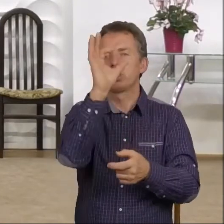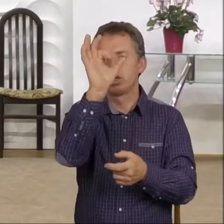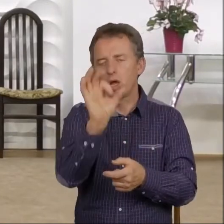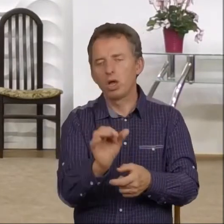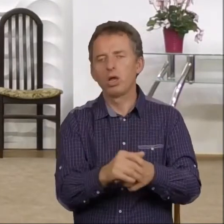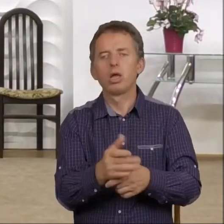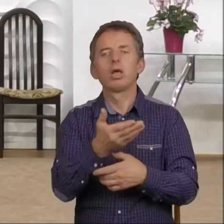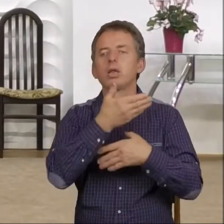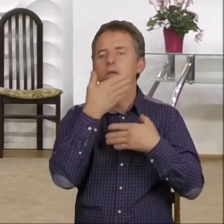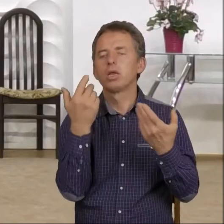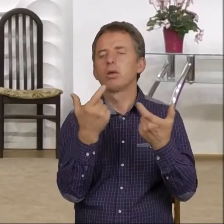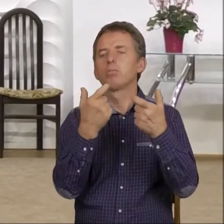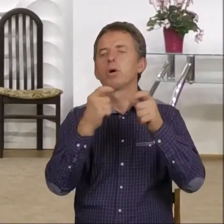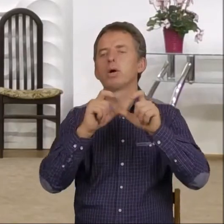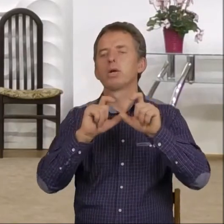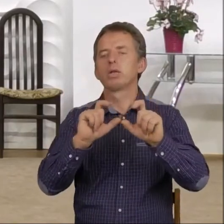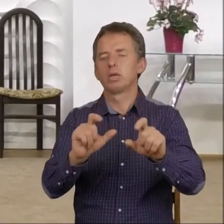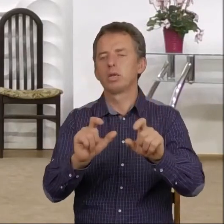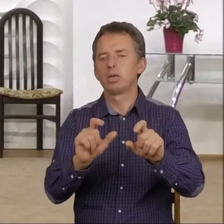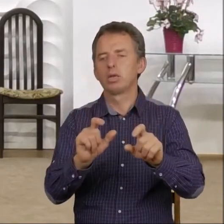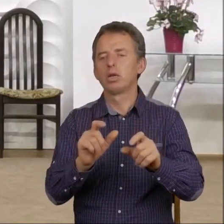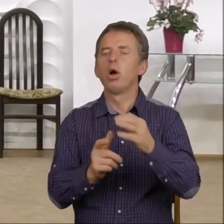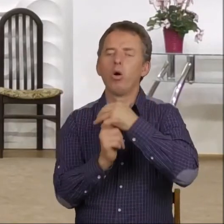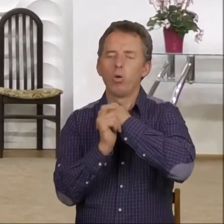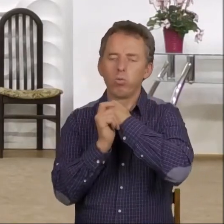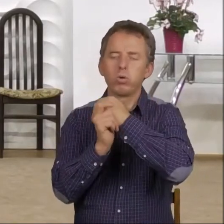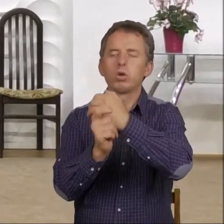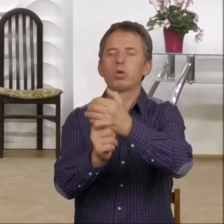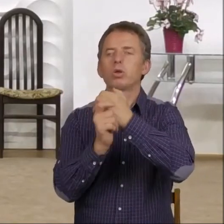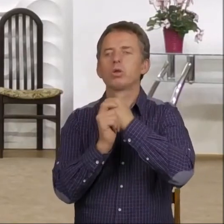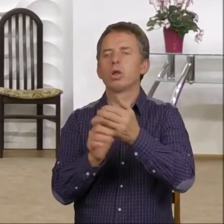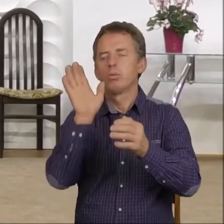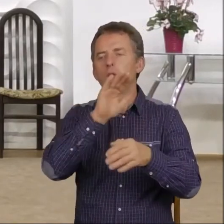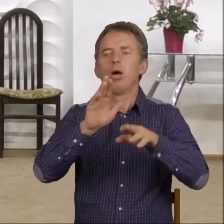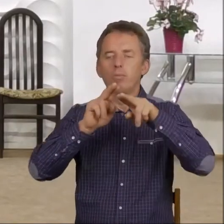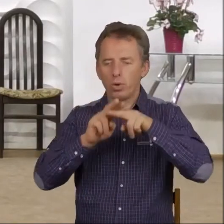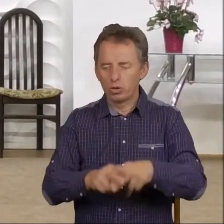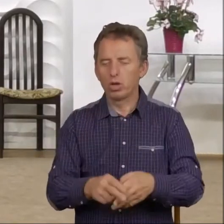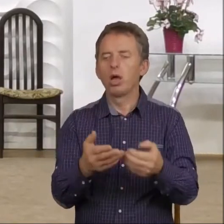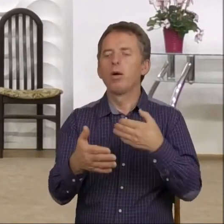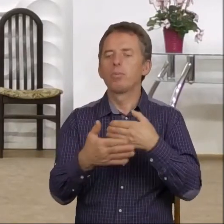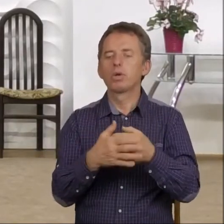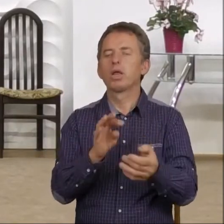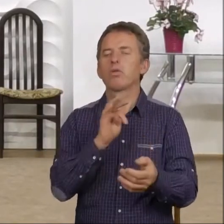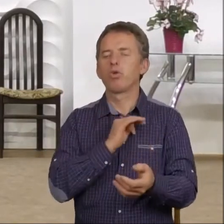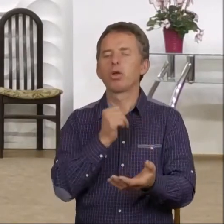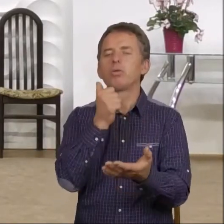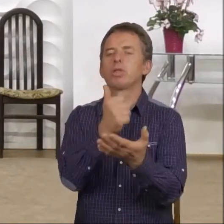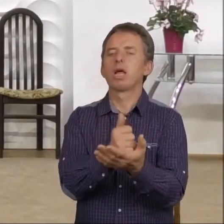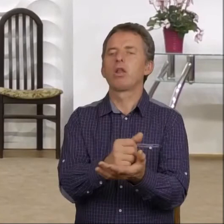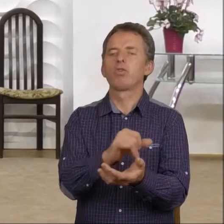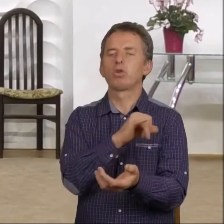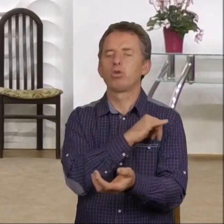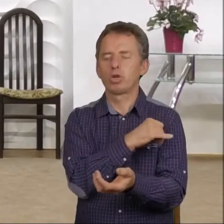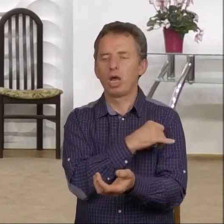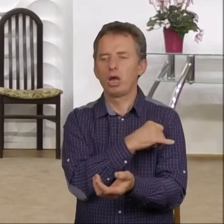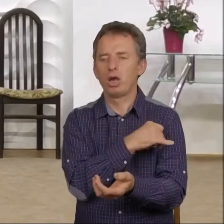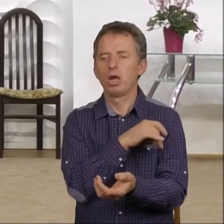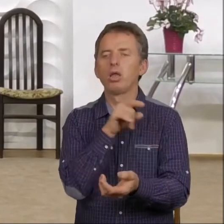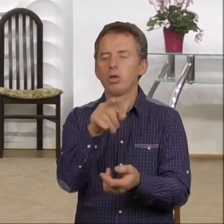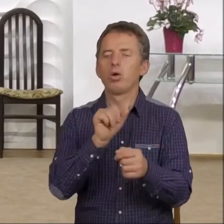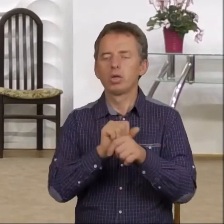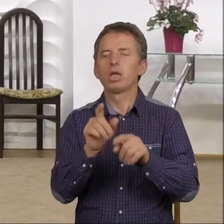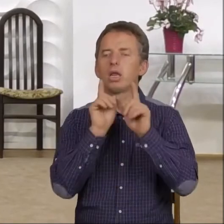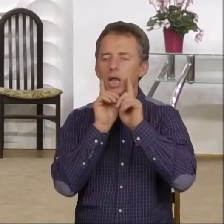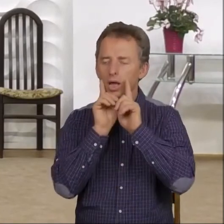Nie ma nic. Oni ubliżają Bogu i pozostają przy swoich stanowiskach. To jest naprawdę